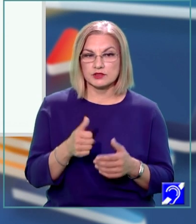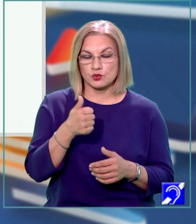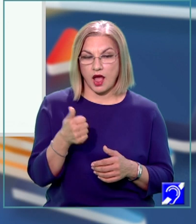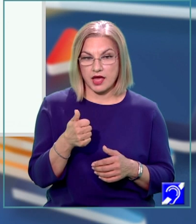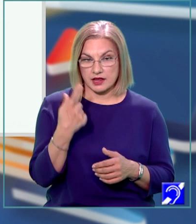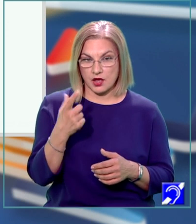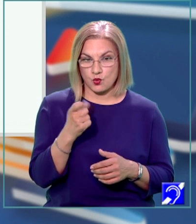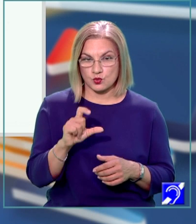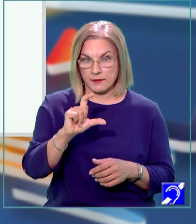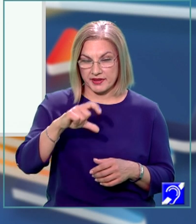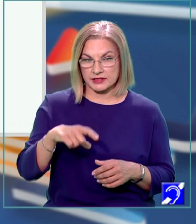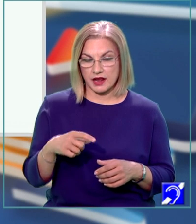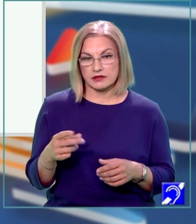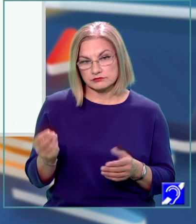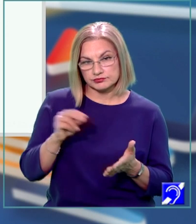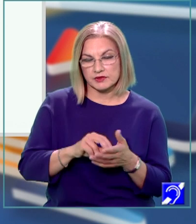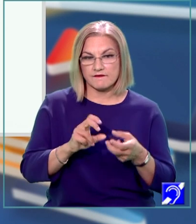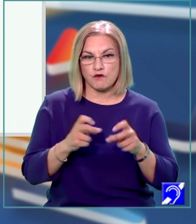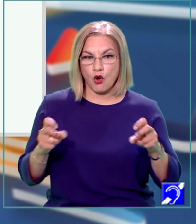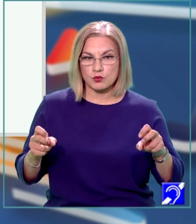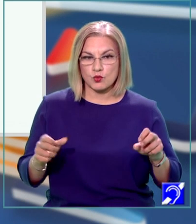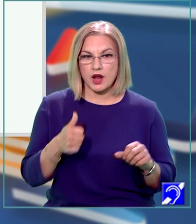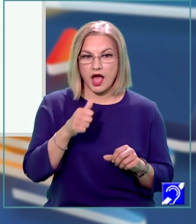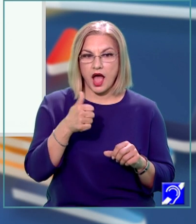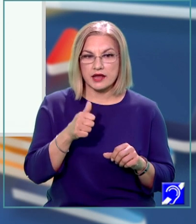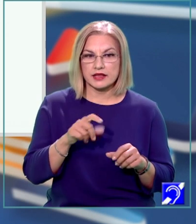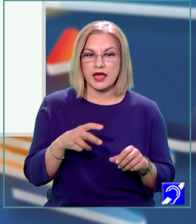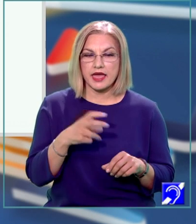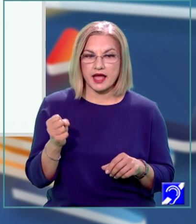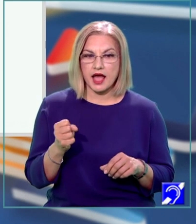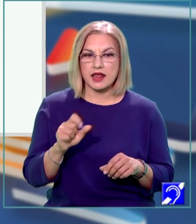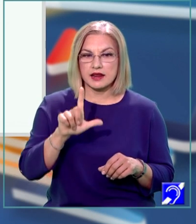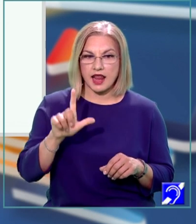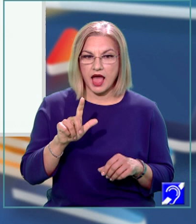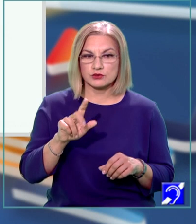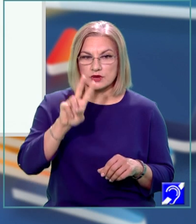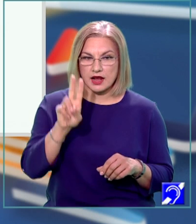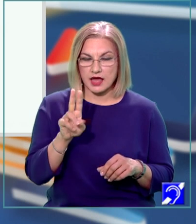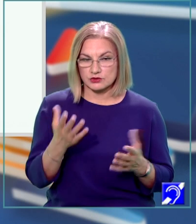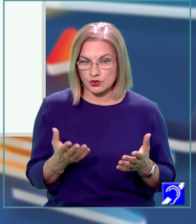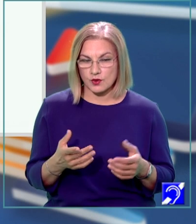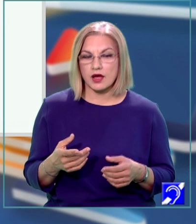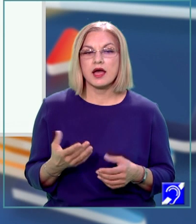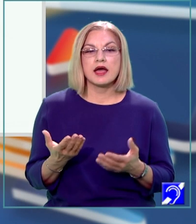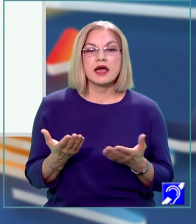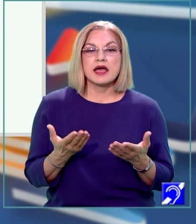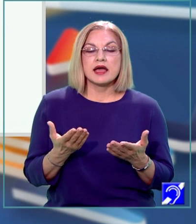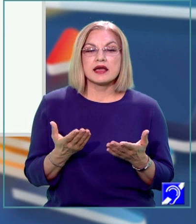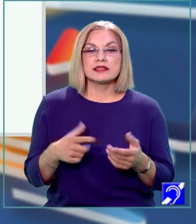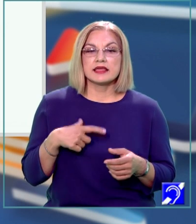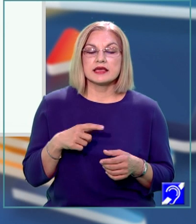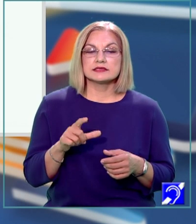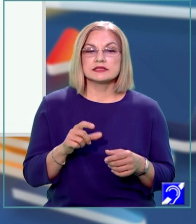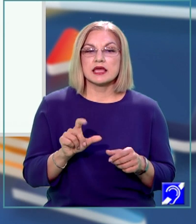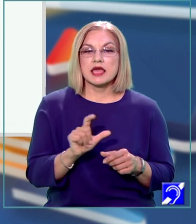folosim formula aria egal cu latură la a doua. Așadar, trebuie să determinăm cât este lungimea muchiei